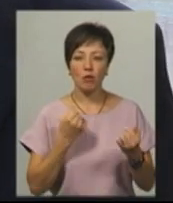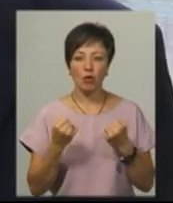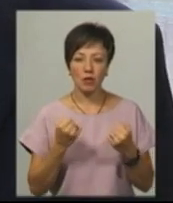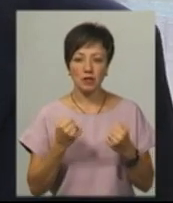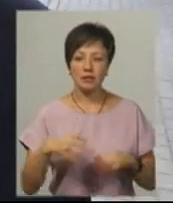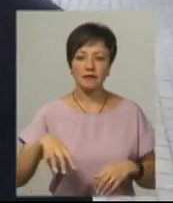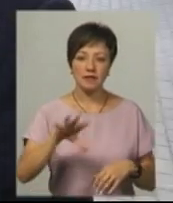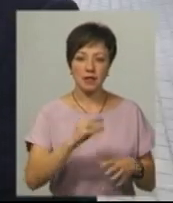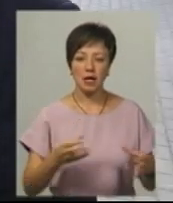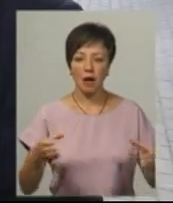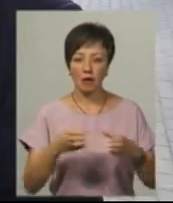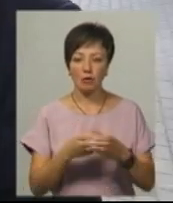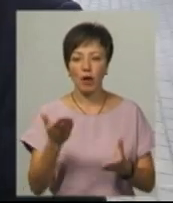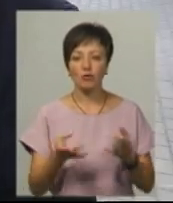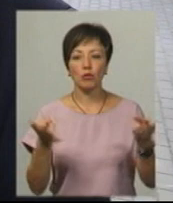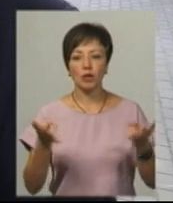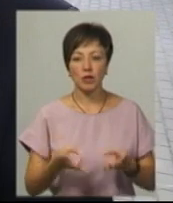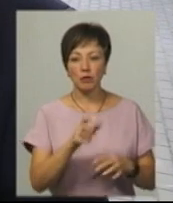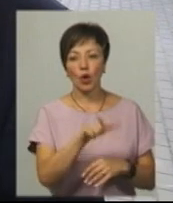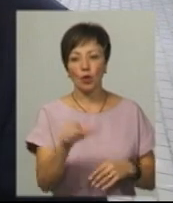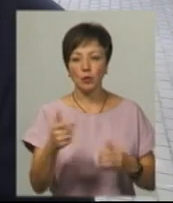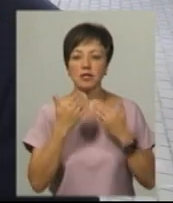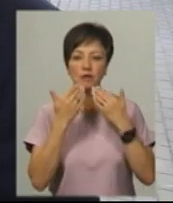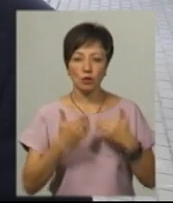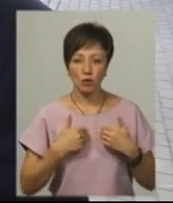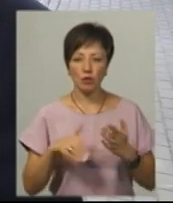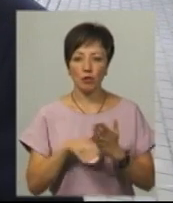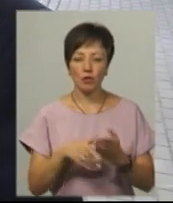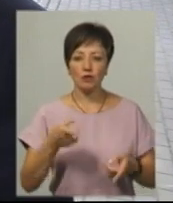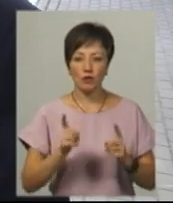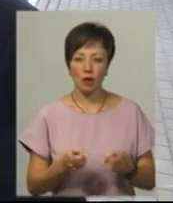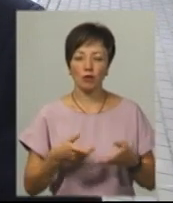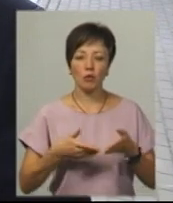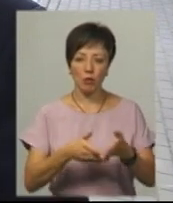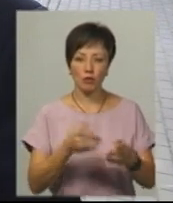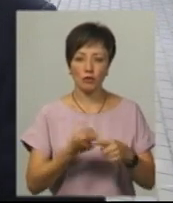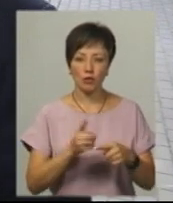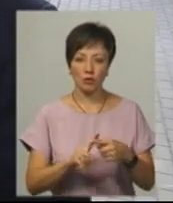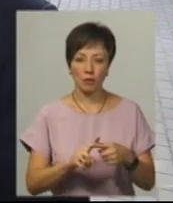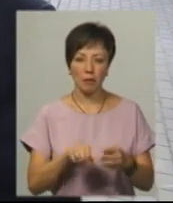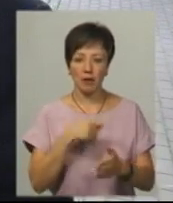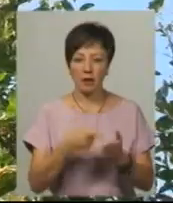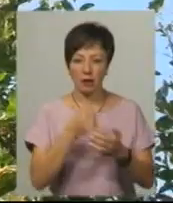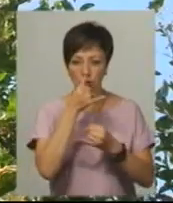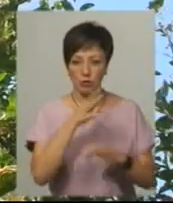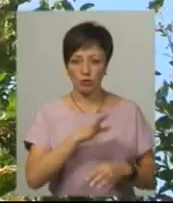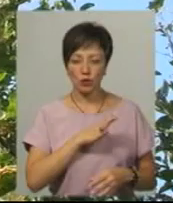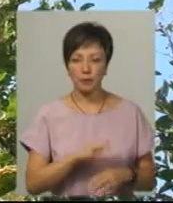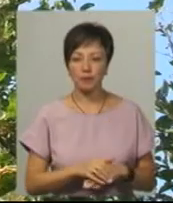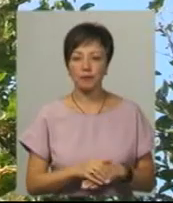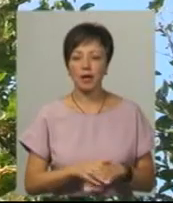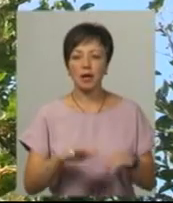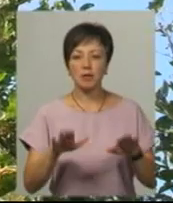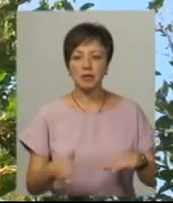всі разом. Якщо потрібно, люди звернутися за допомогою, звичайно, що ми допоможемо цьому, навіть питань не може бути. У місті